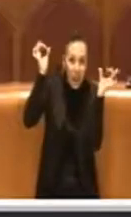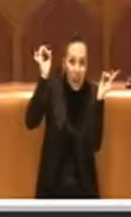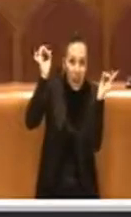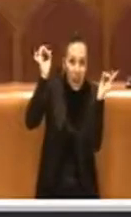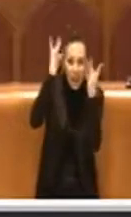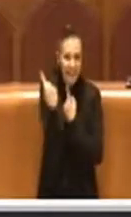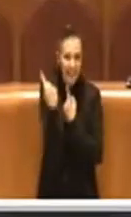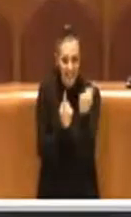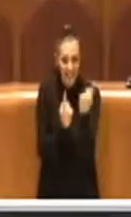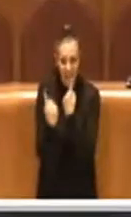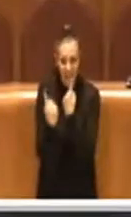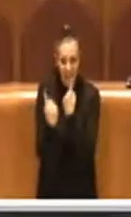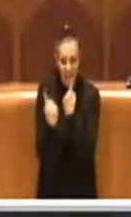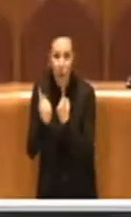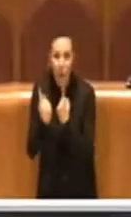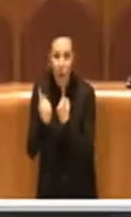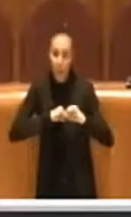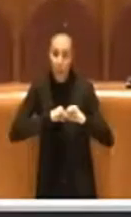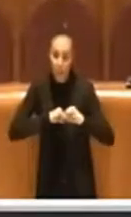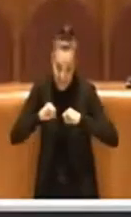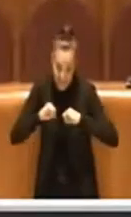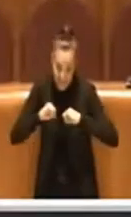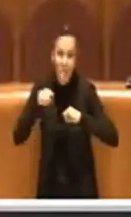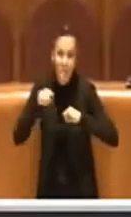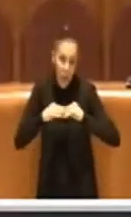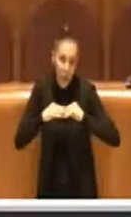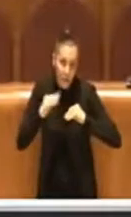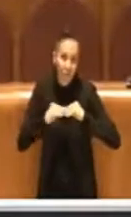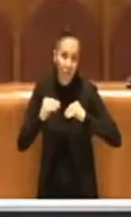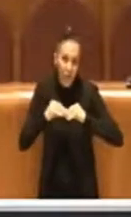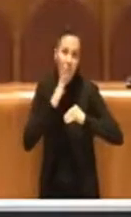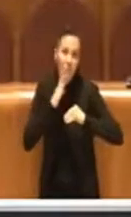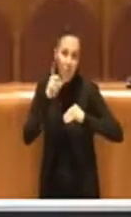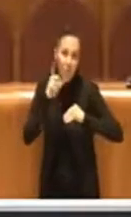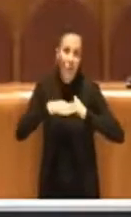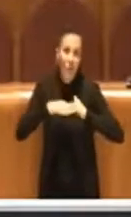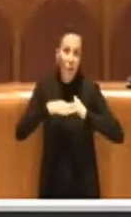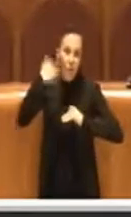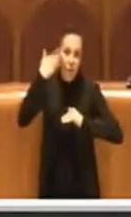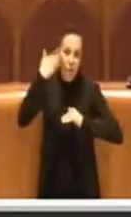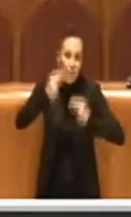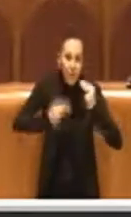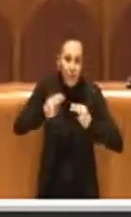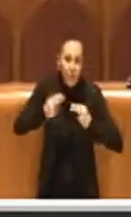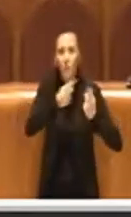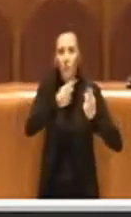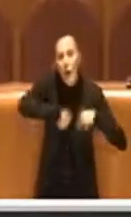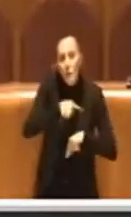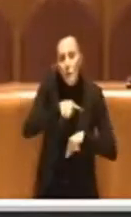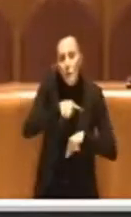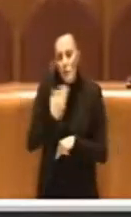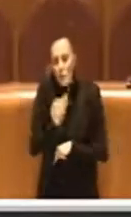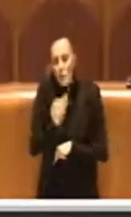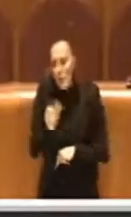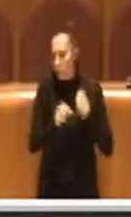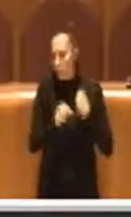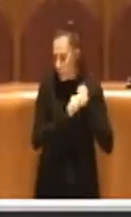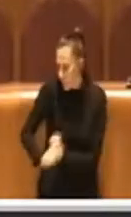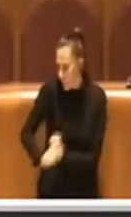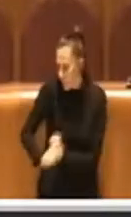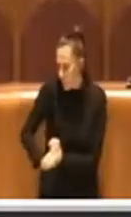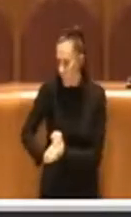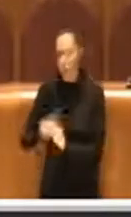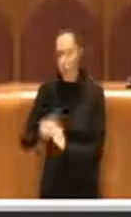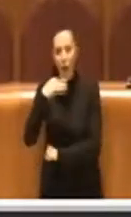questa amministrazione ha fatto dei debiti fuori bilancio, ma diciamo che ha l'accortezza e la correttezza istituzionale di